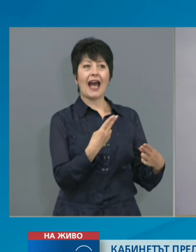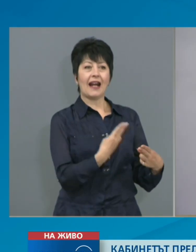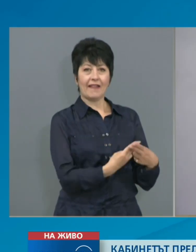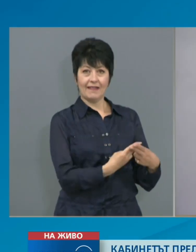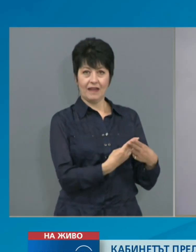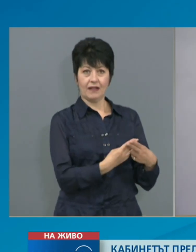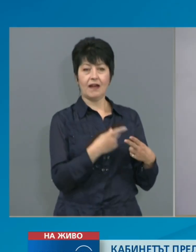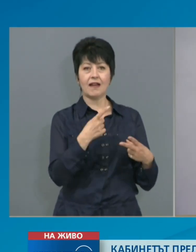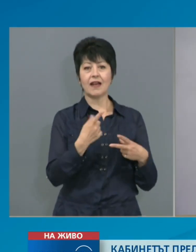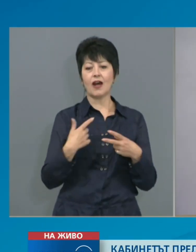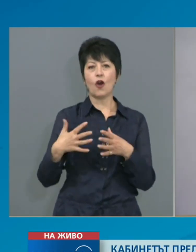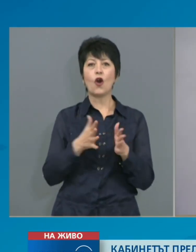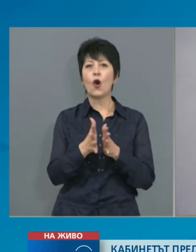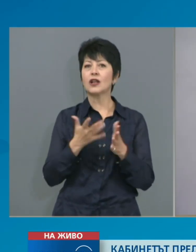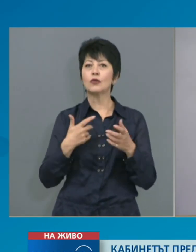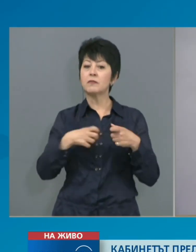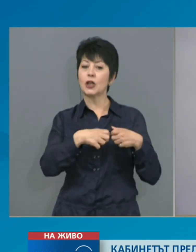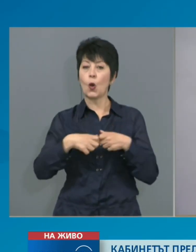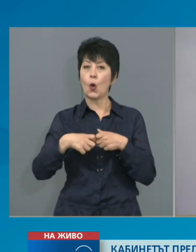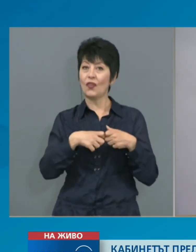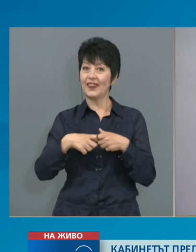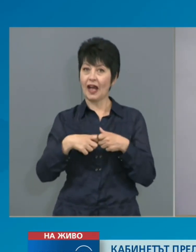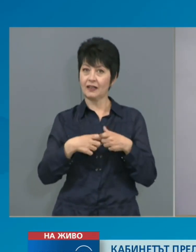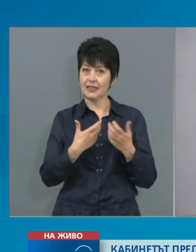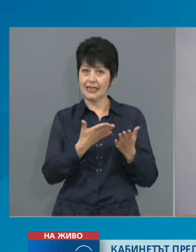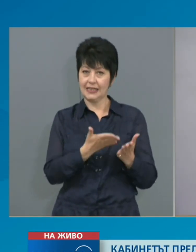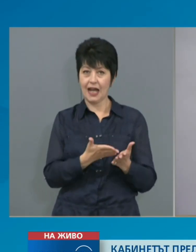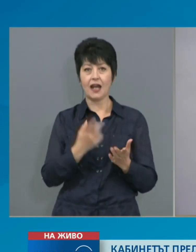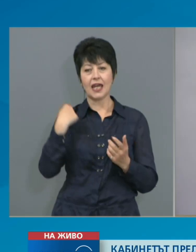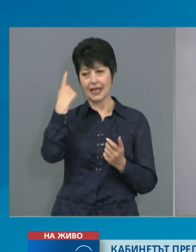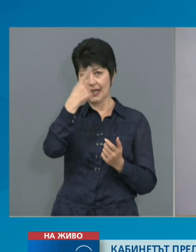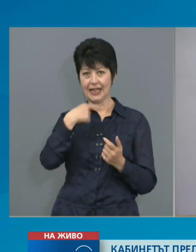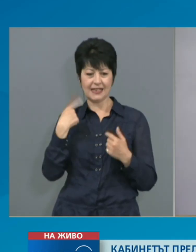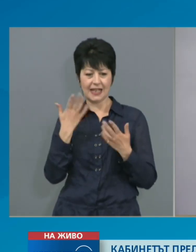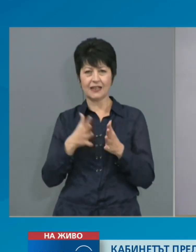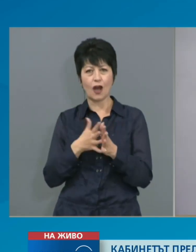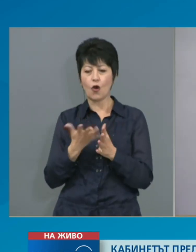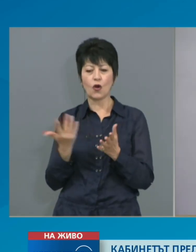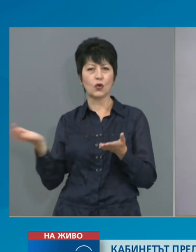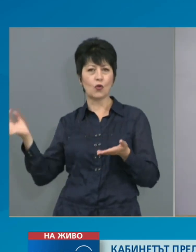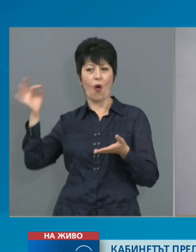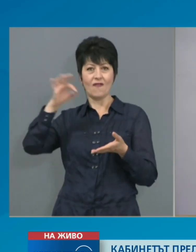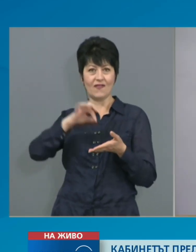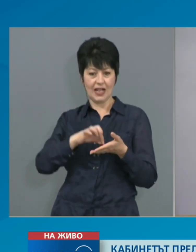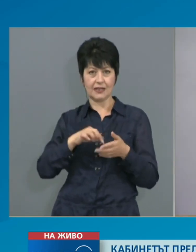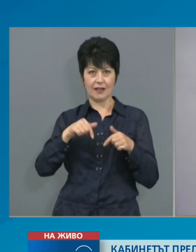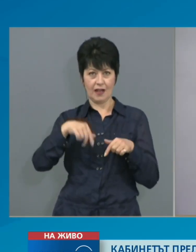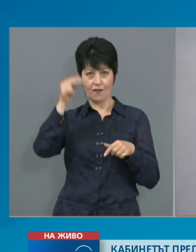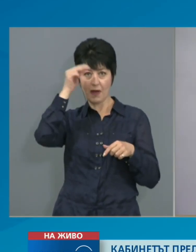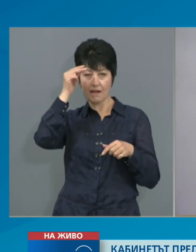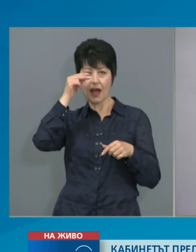лица и на лицата, които са влезли на територията на страната от други държави.